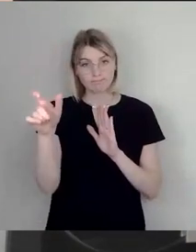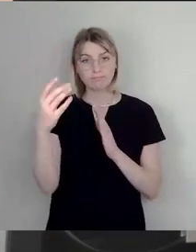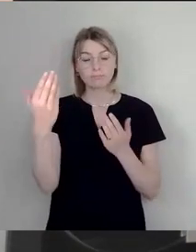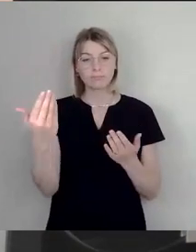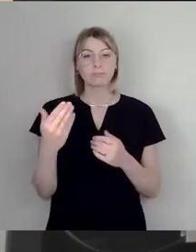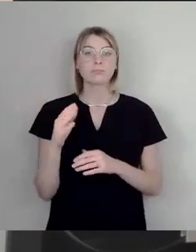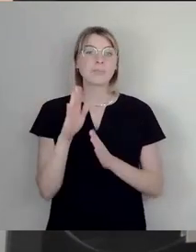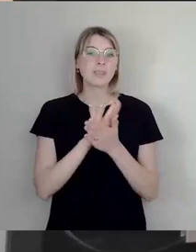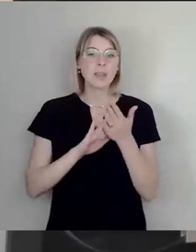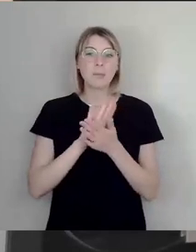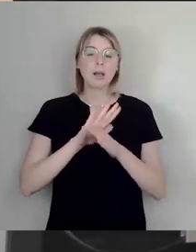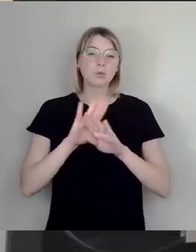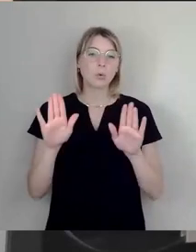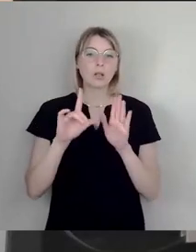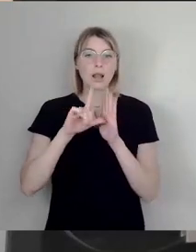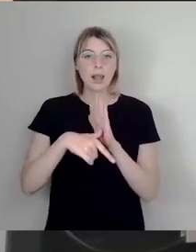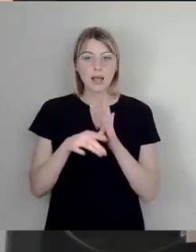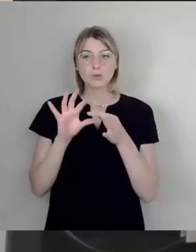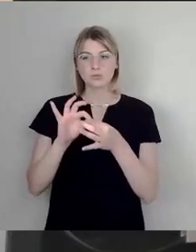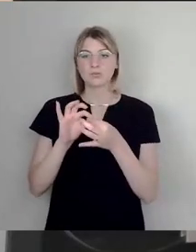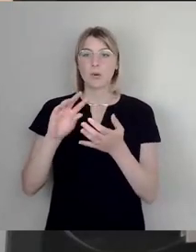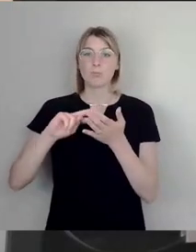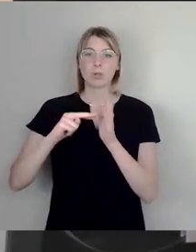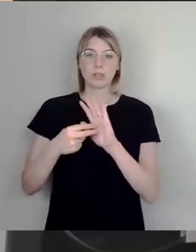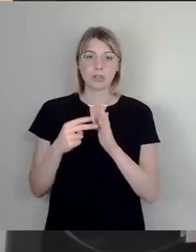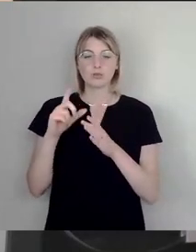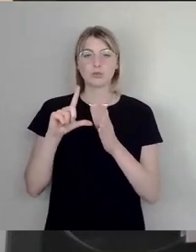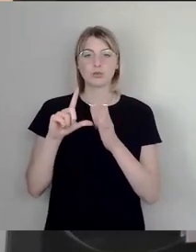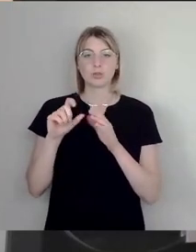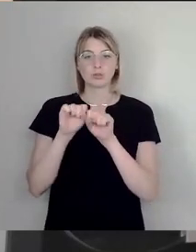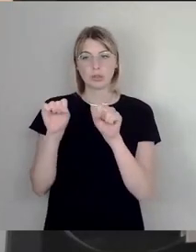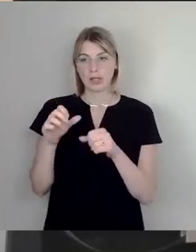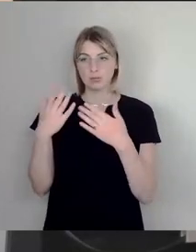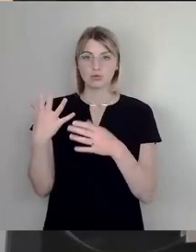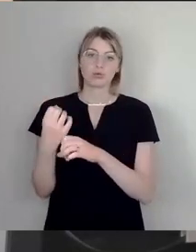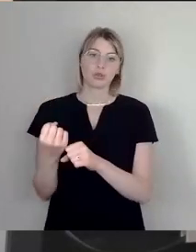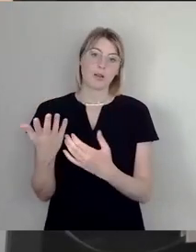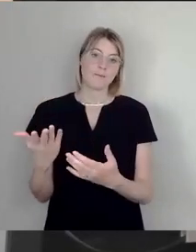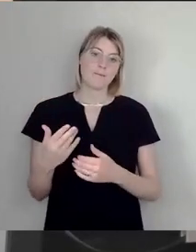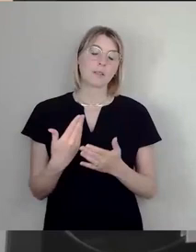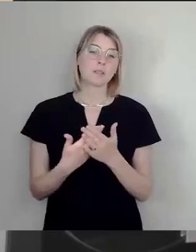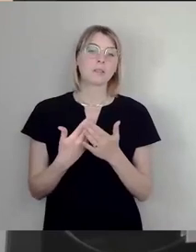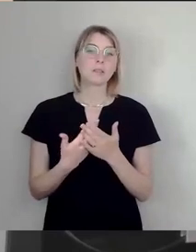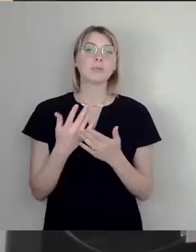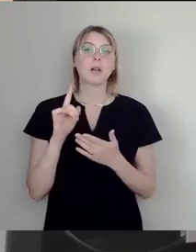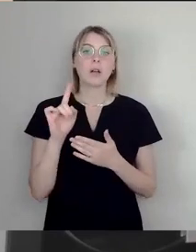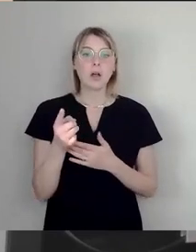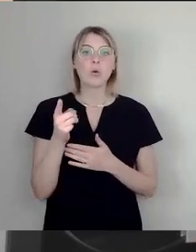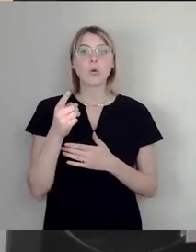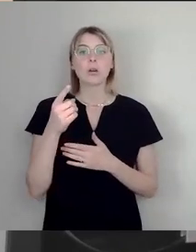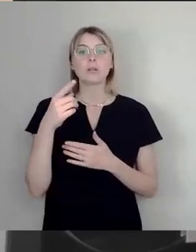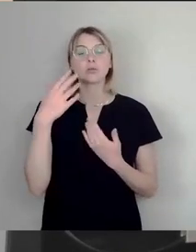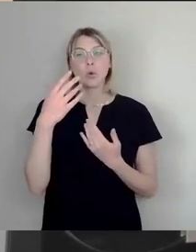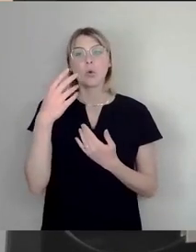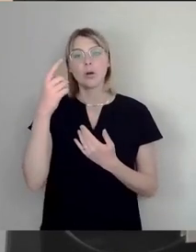ohne Leistung in diesem politischen System dahin gekommen ist und kann sich auch gleichzeitig von dieser Ideologie und ihrem